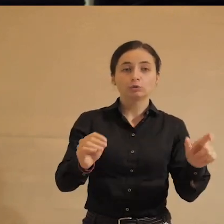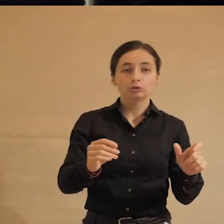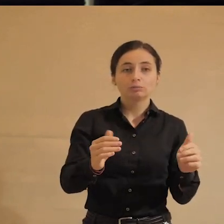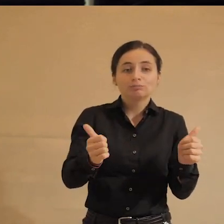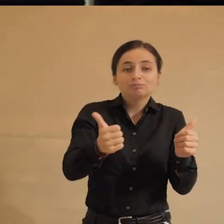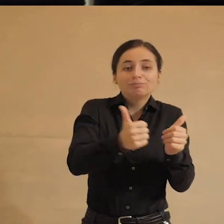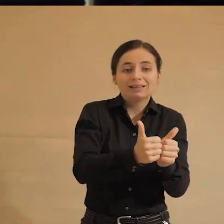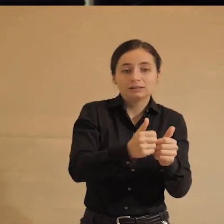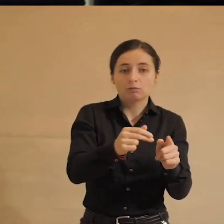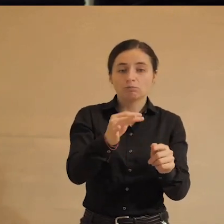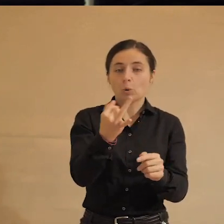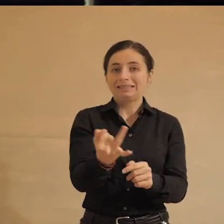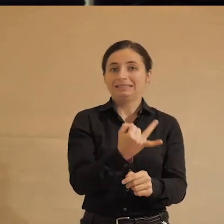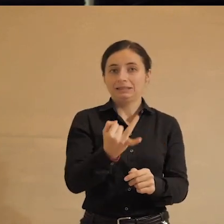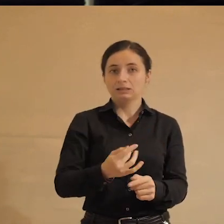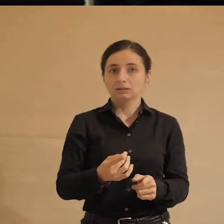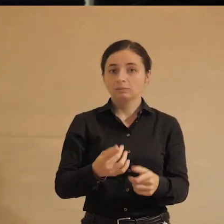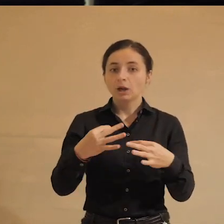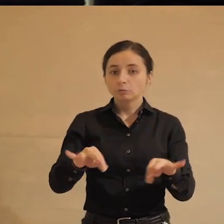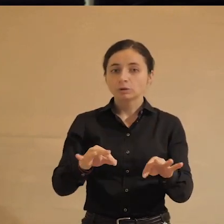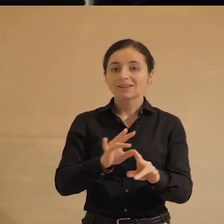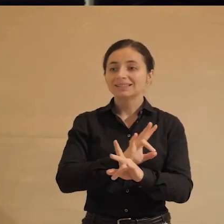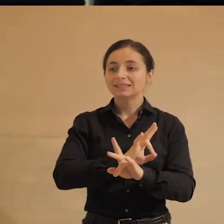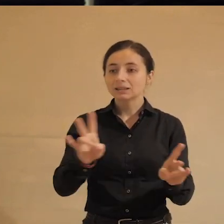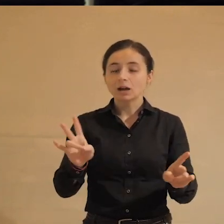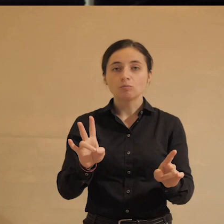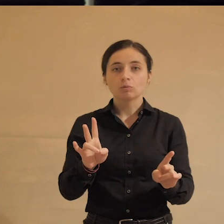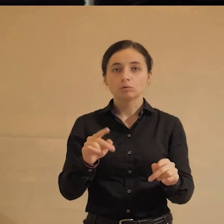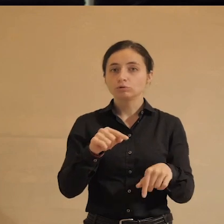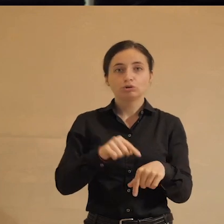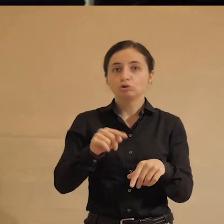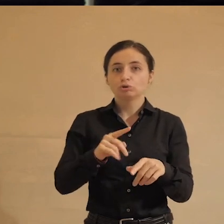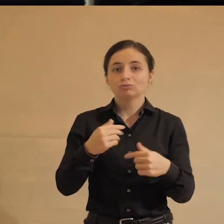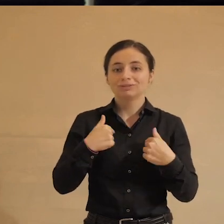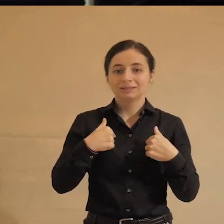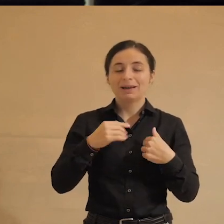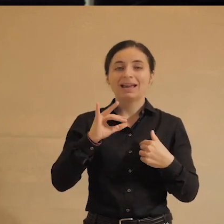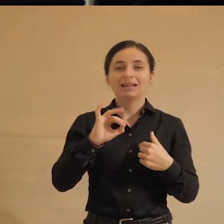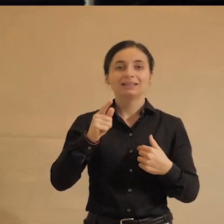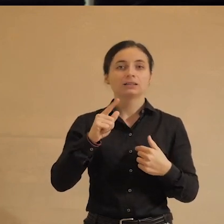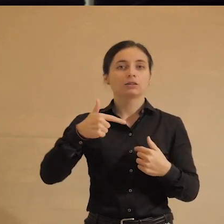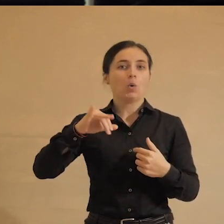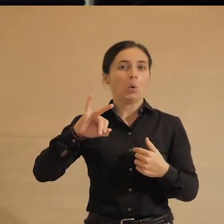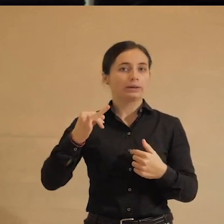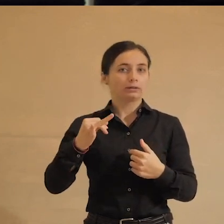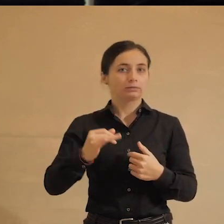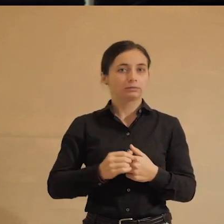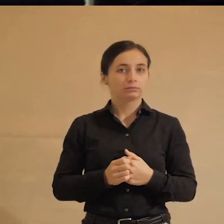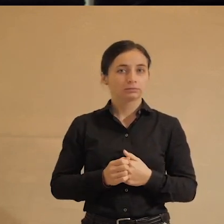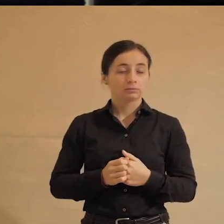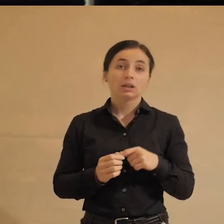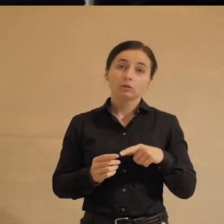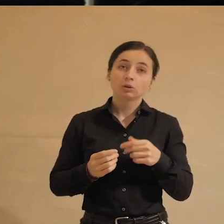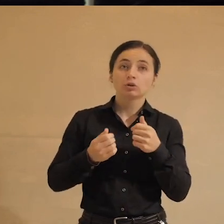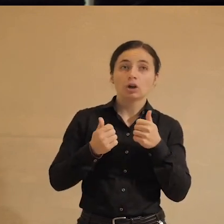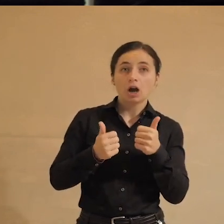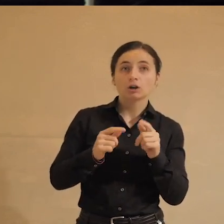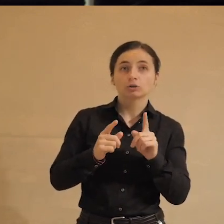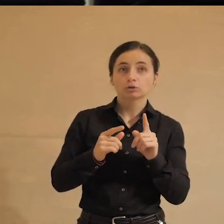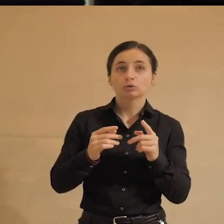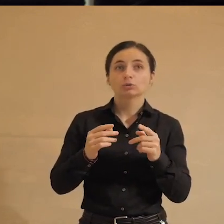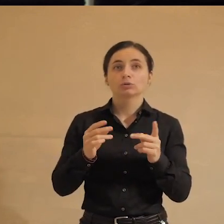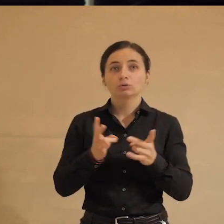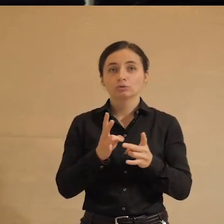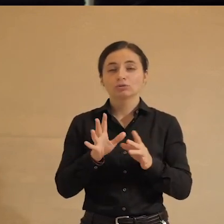близких по интересам, они позволяют никому почти не чувствовать себя изгоем. Иногда это не очень хорошо. Тот, кто считает, что